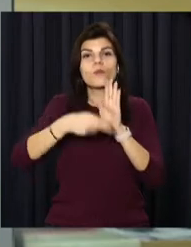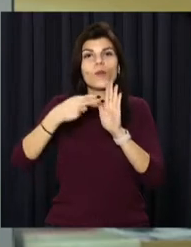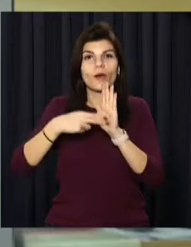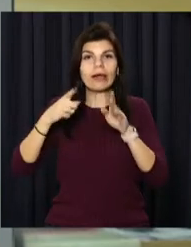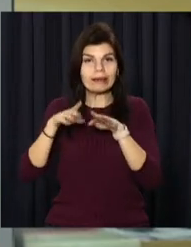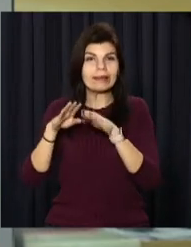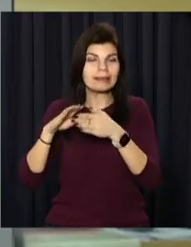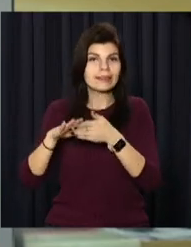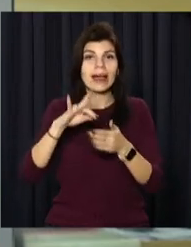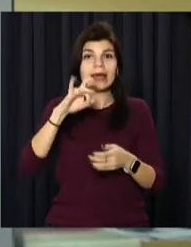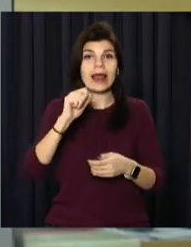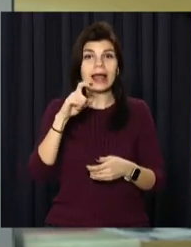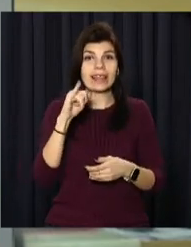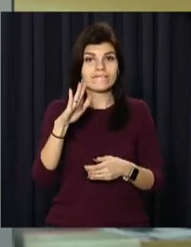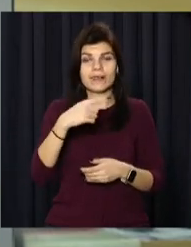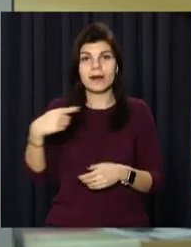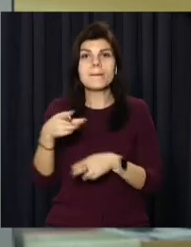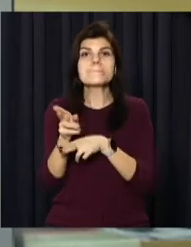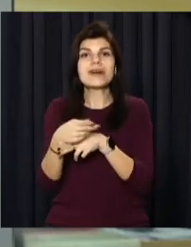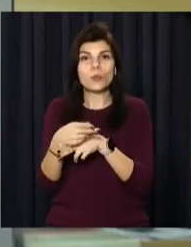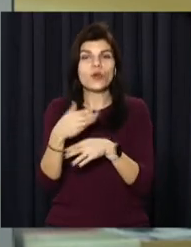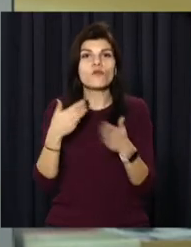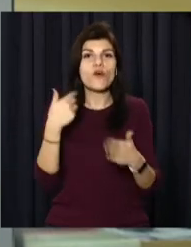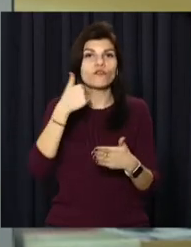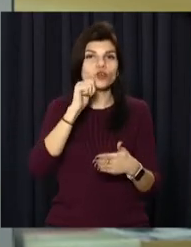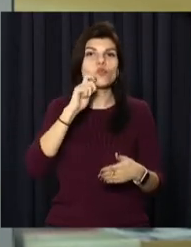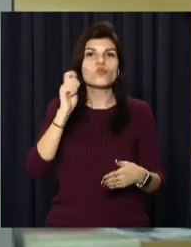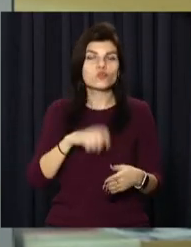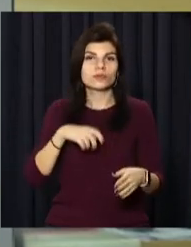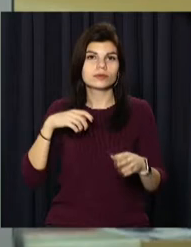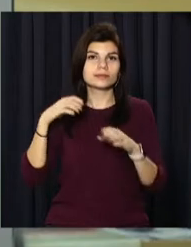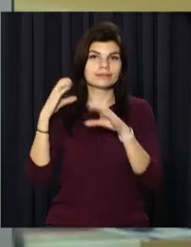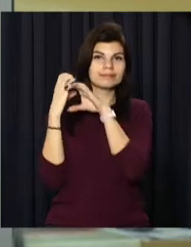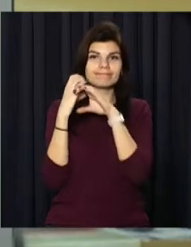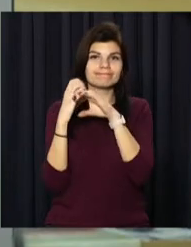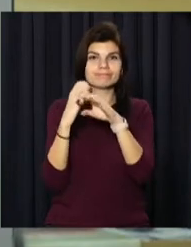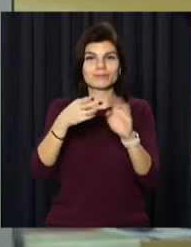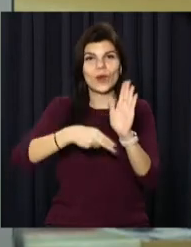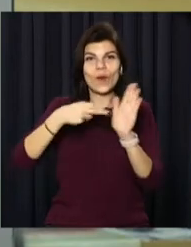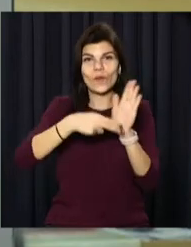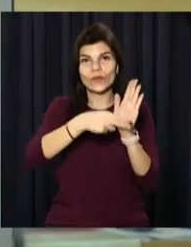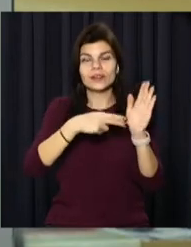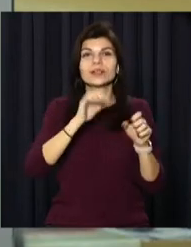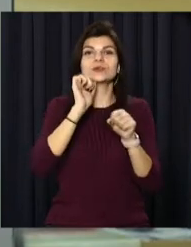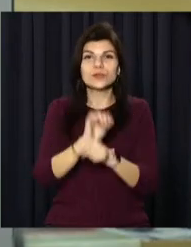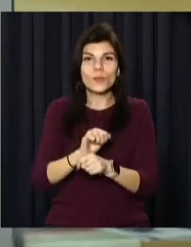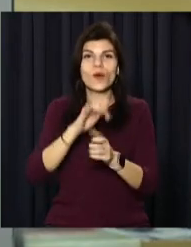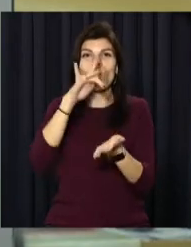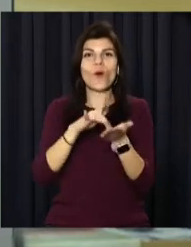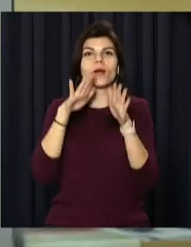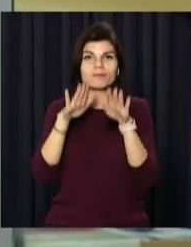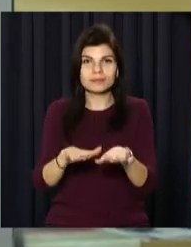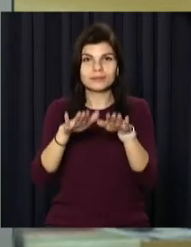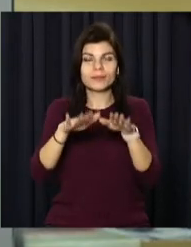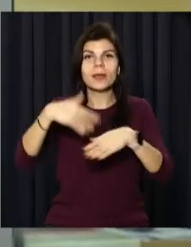«Єднадня» Рахів-Маріуполь, що відочора возе український стяг країною. Під час кожної зупинки прапор